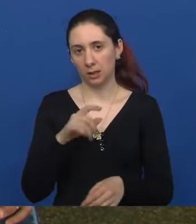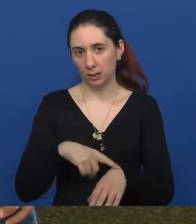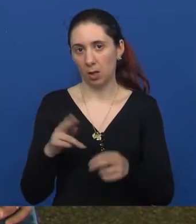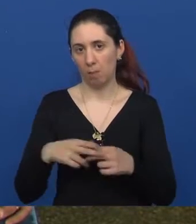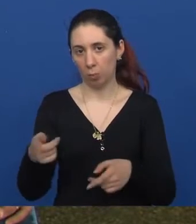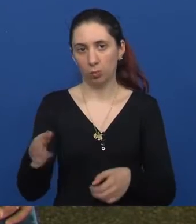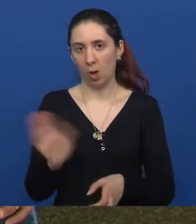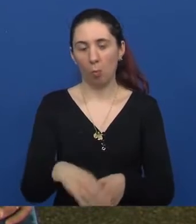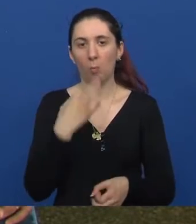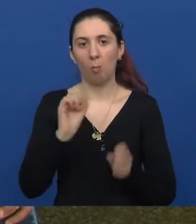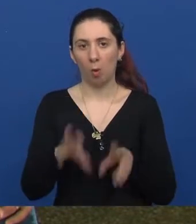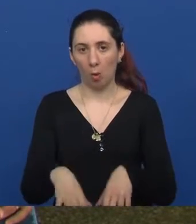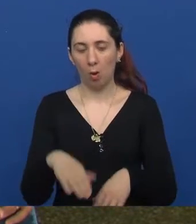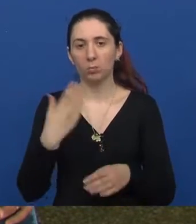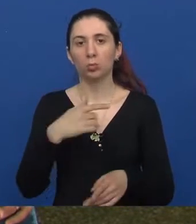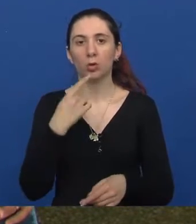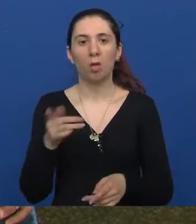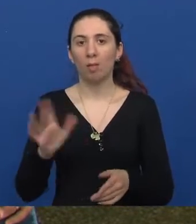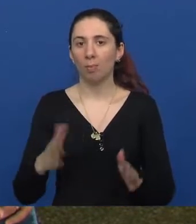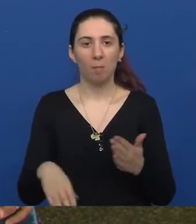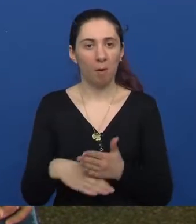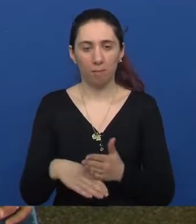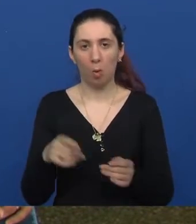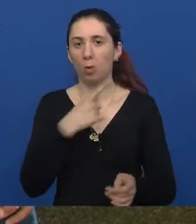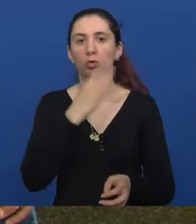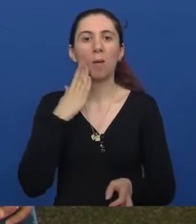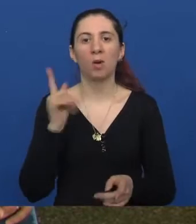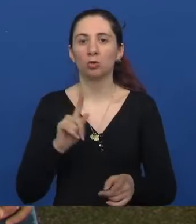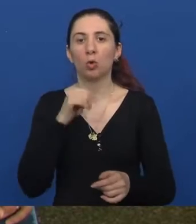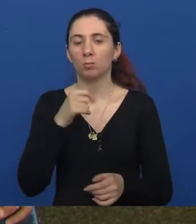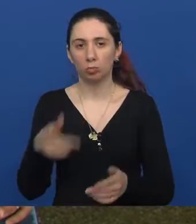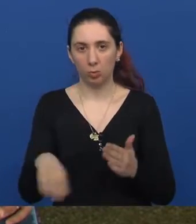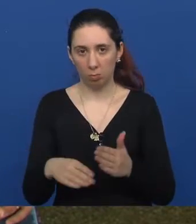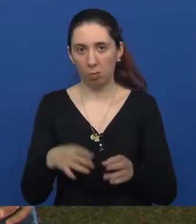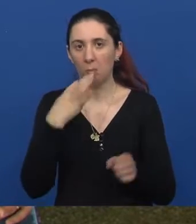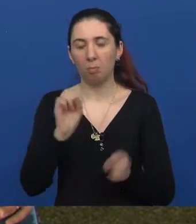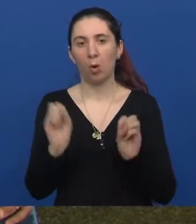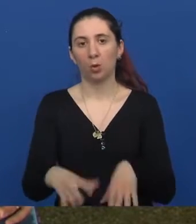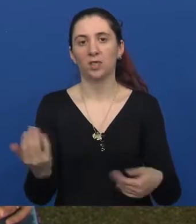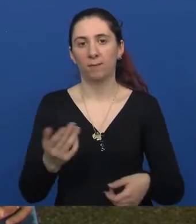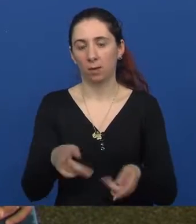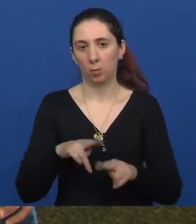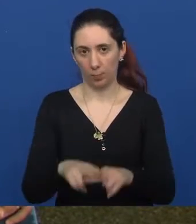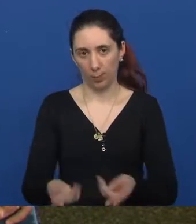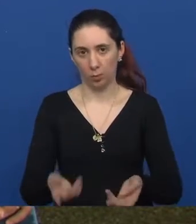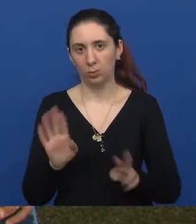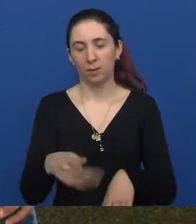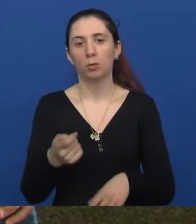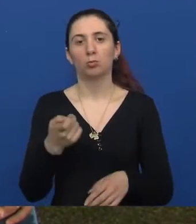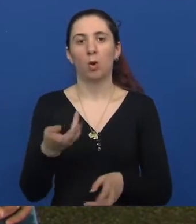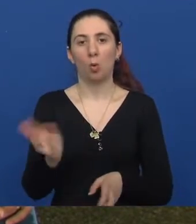posle su rekli da za mene nema pomoći ni u Americi i kao da me ostave. Evo, ali imam to što me,